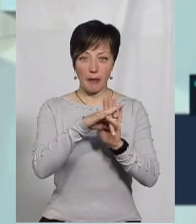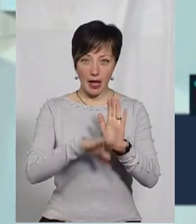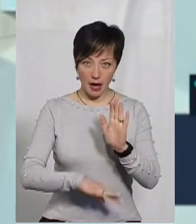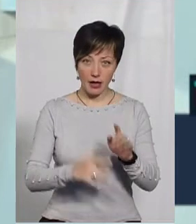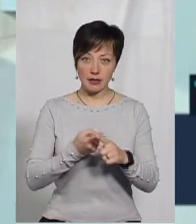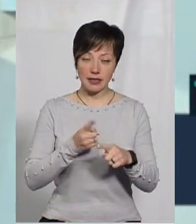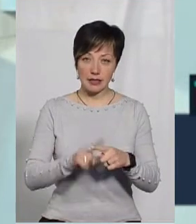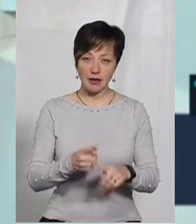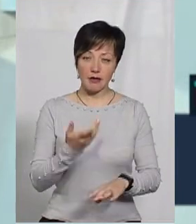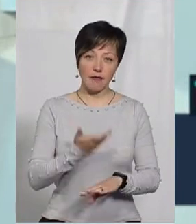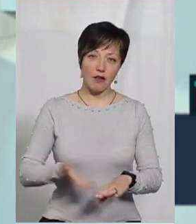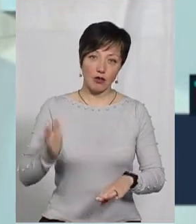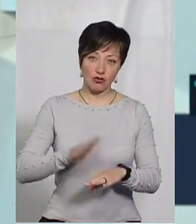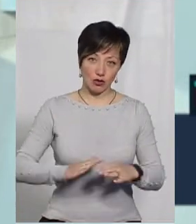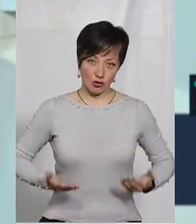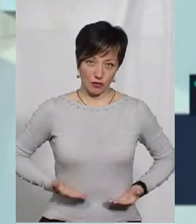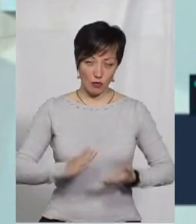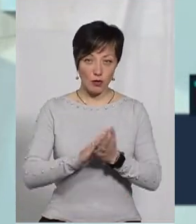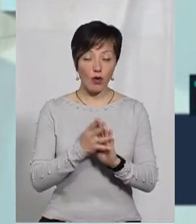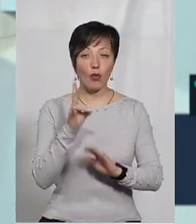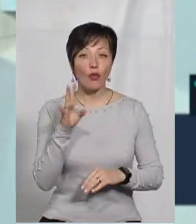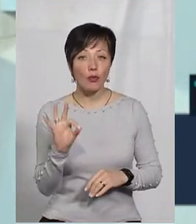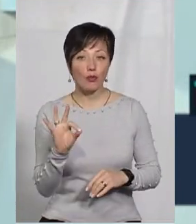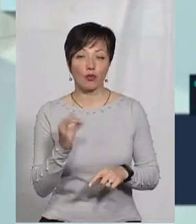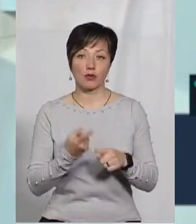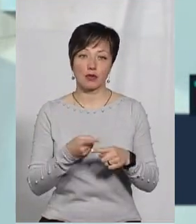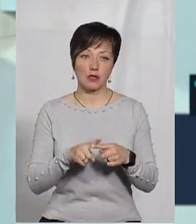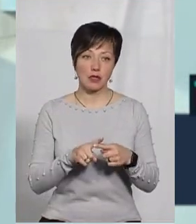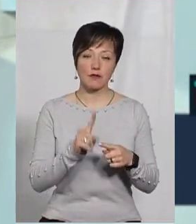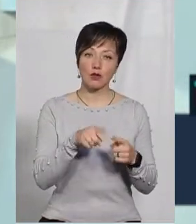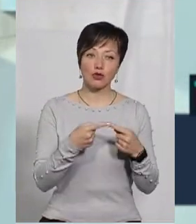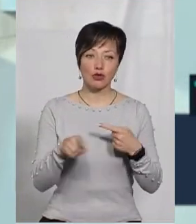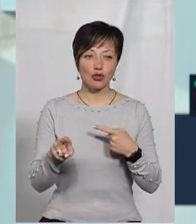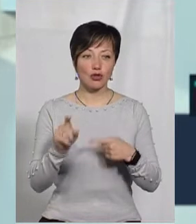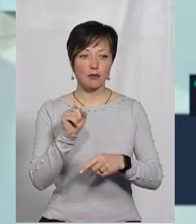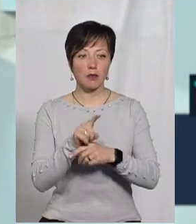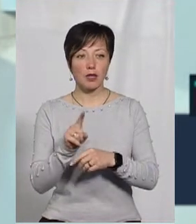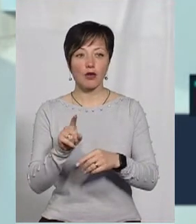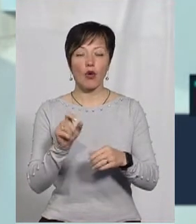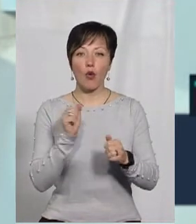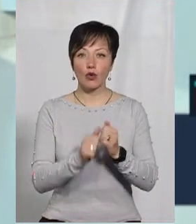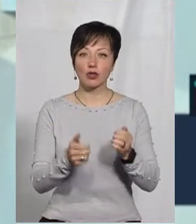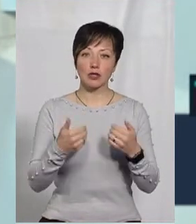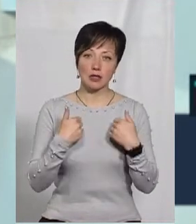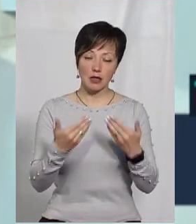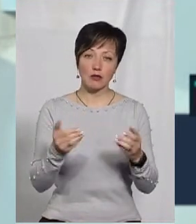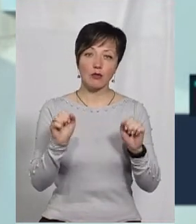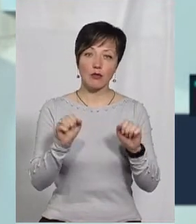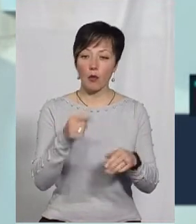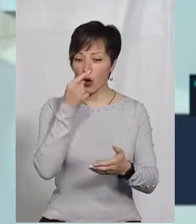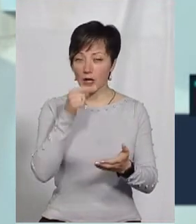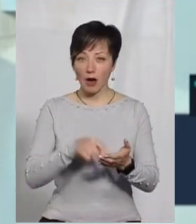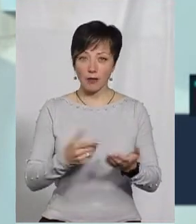перелік оцих складних життєвих обставин. Але це в тій чи іншій мірі кожен з нас може в той чи інший момент